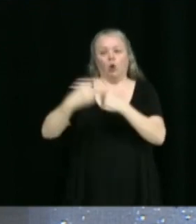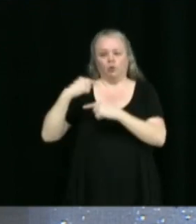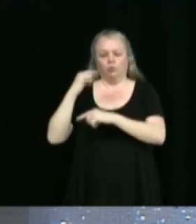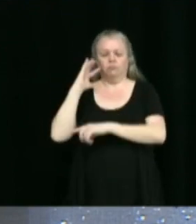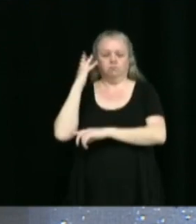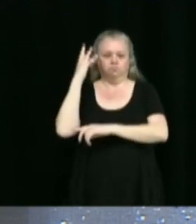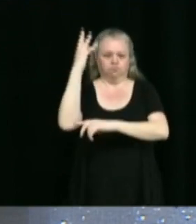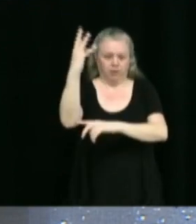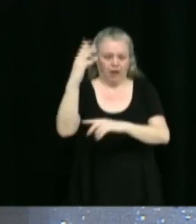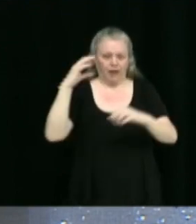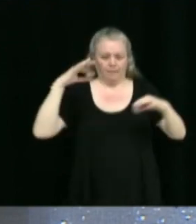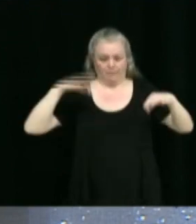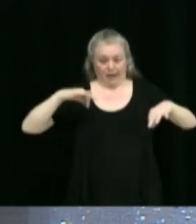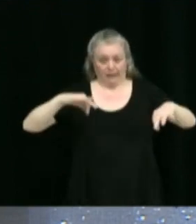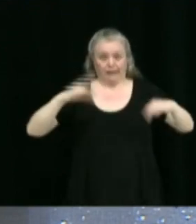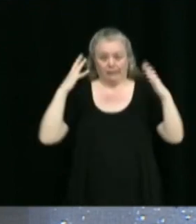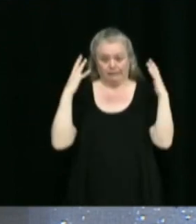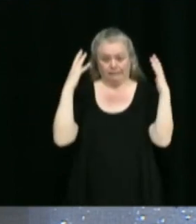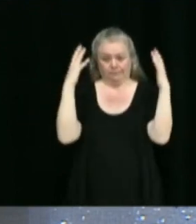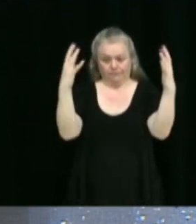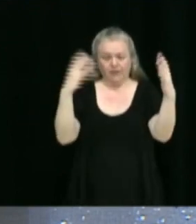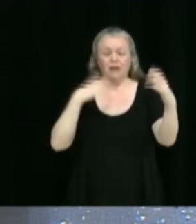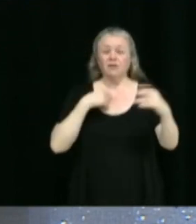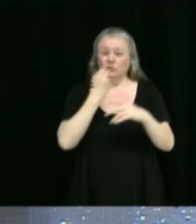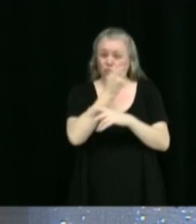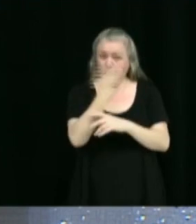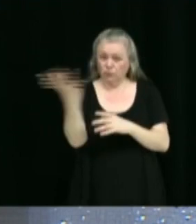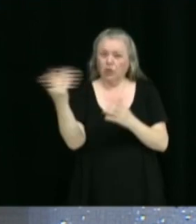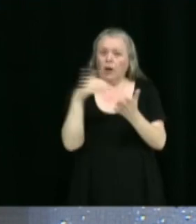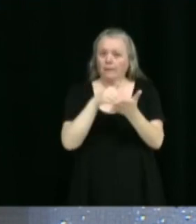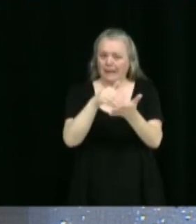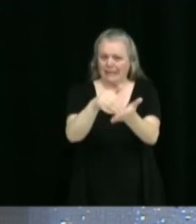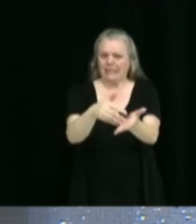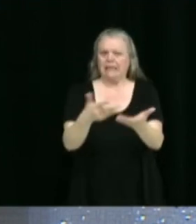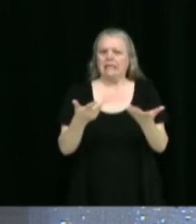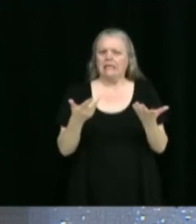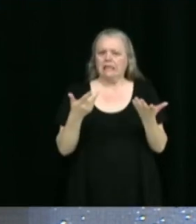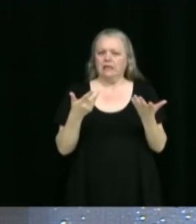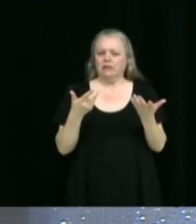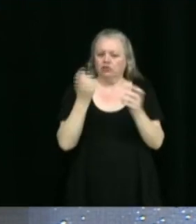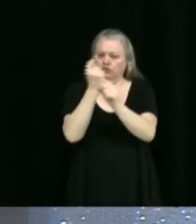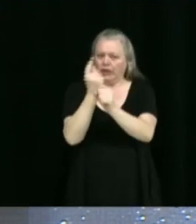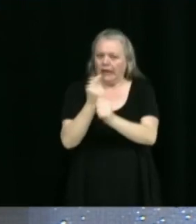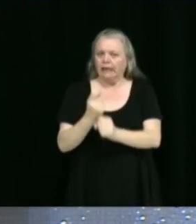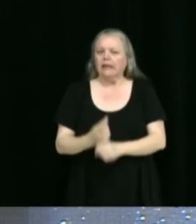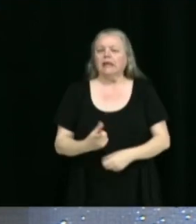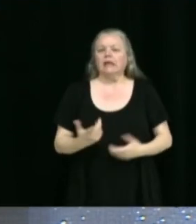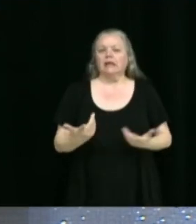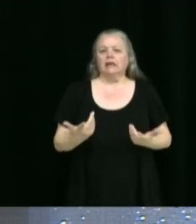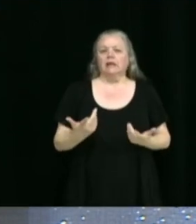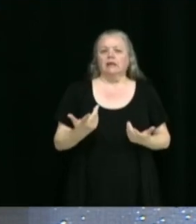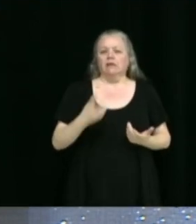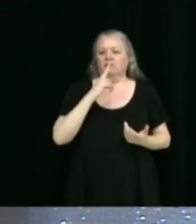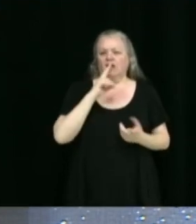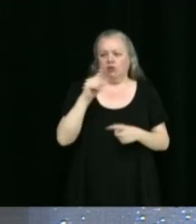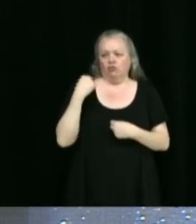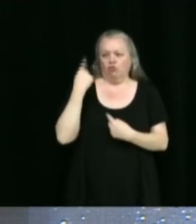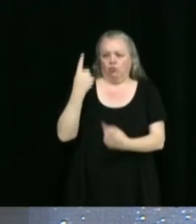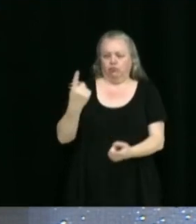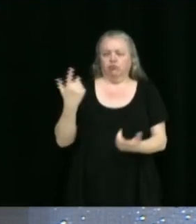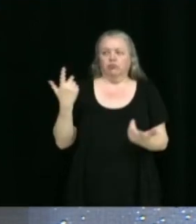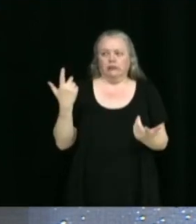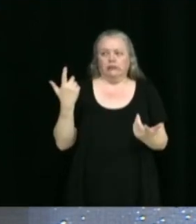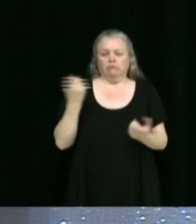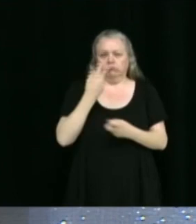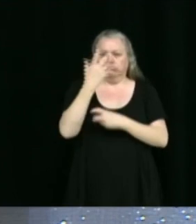ambitieuse avec plusieurs milliers d'arbres à être plantés annuellement, considérant que dans les dernières années, Bonan,